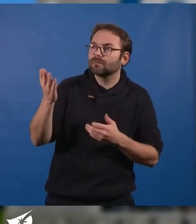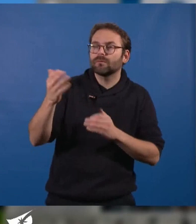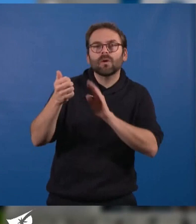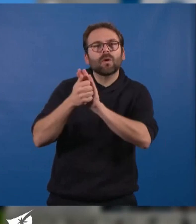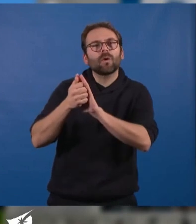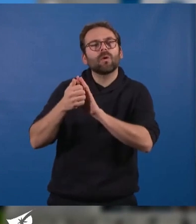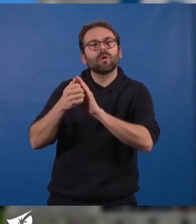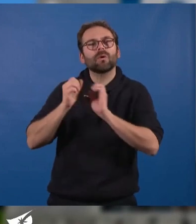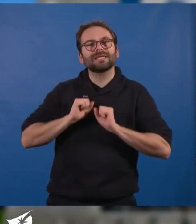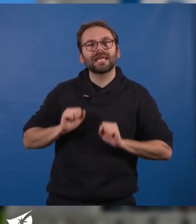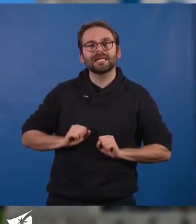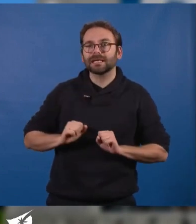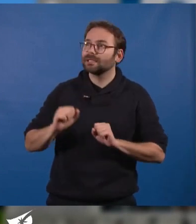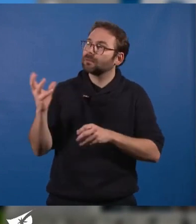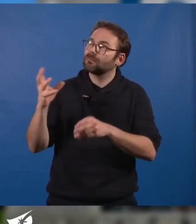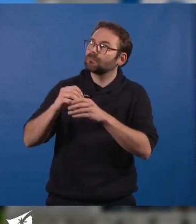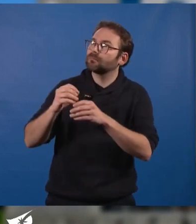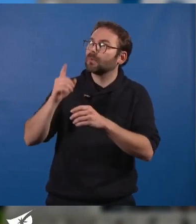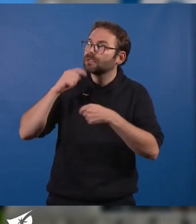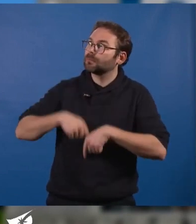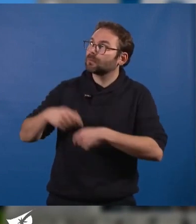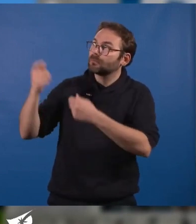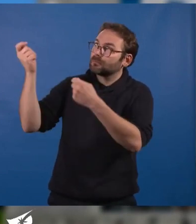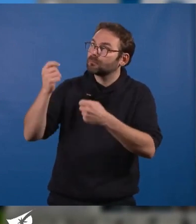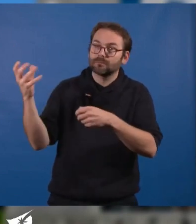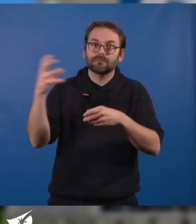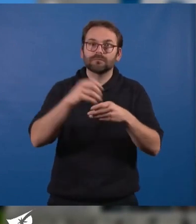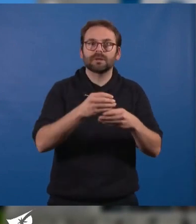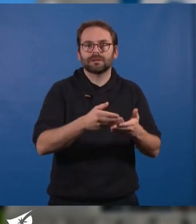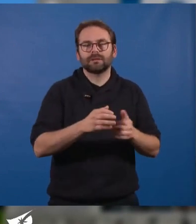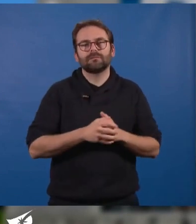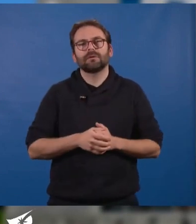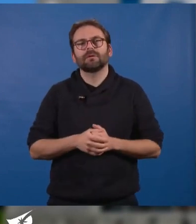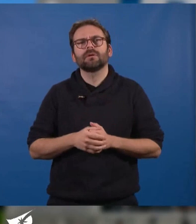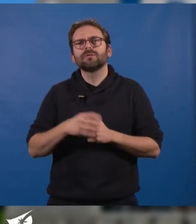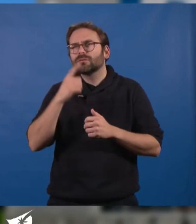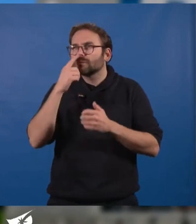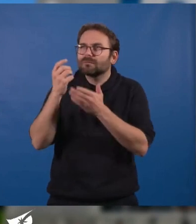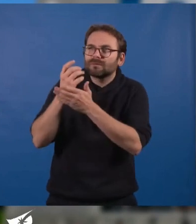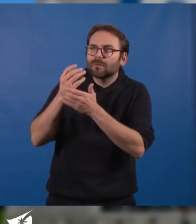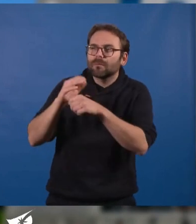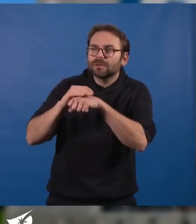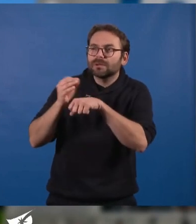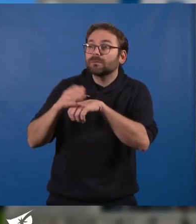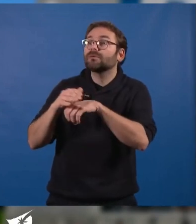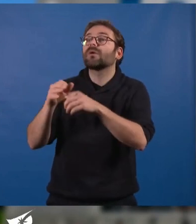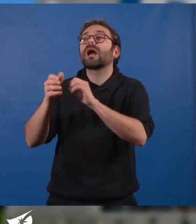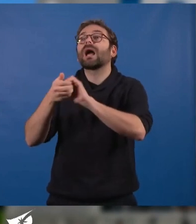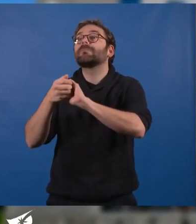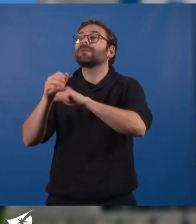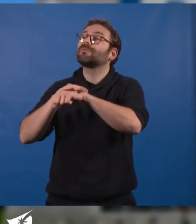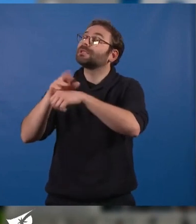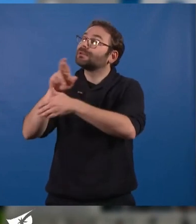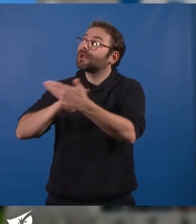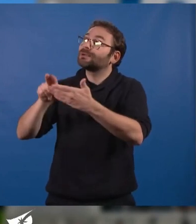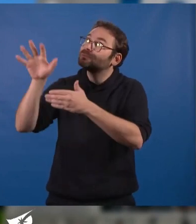parlementaire pour que l'État soit au rendez-vous. Nous avons des signaux qui semblent politiques, mais lui dire aussi à ses amis politiques de la région, qui